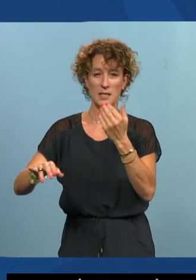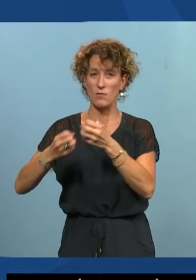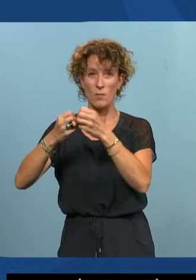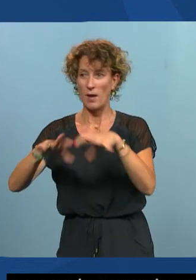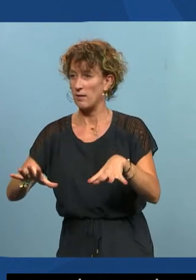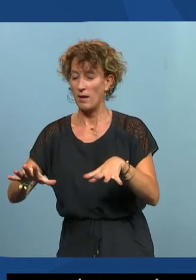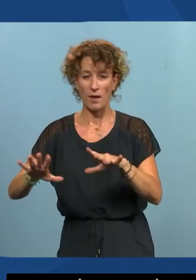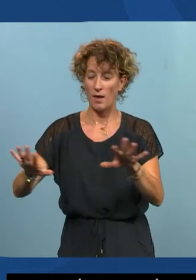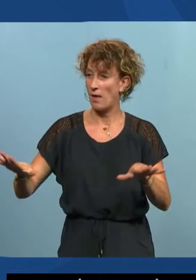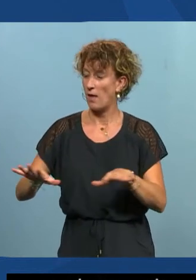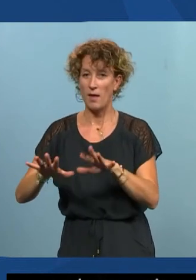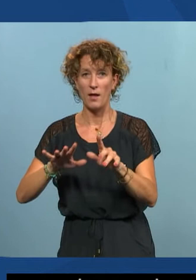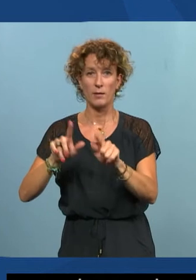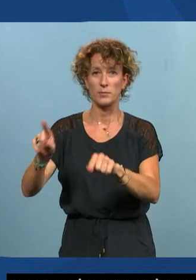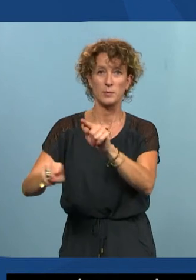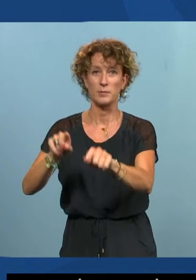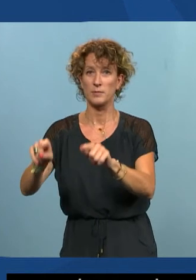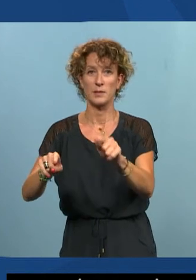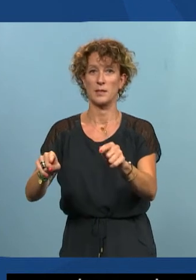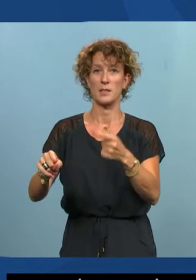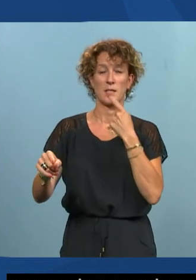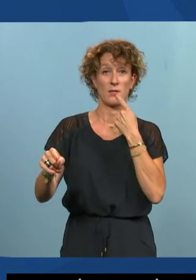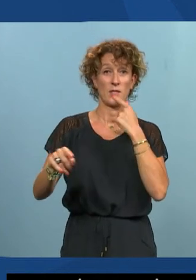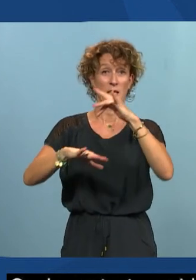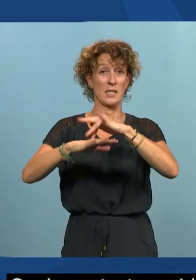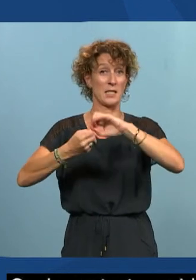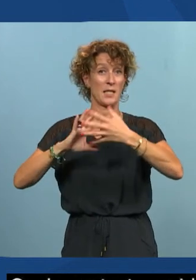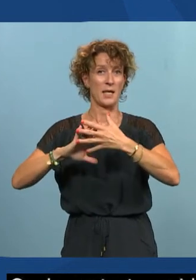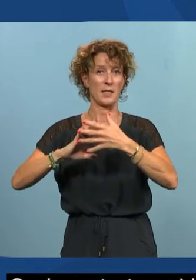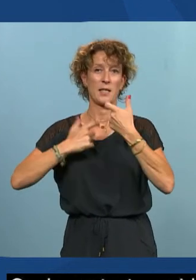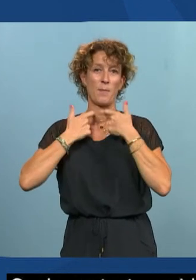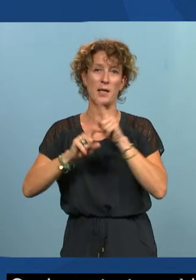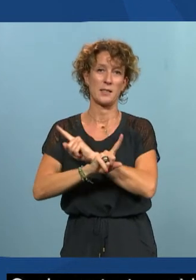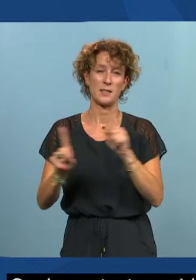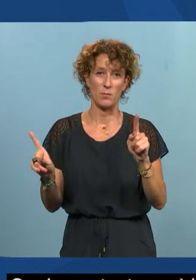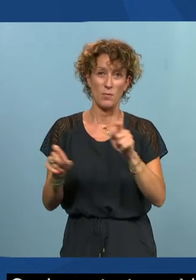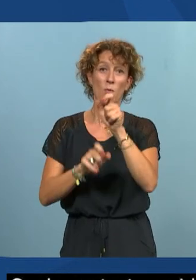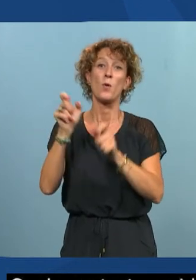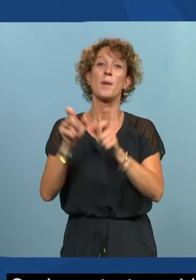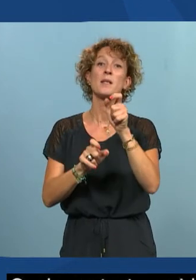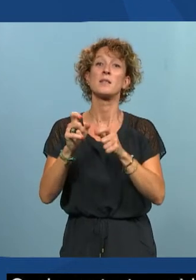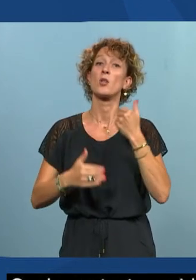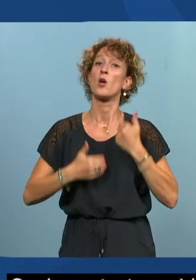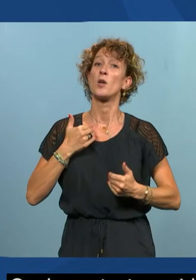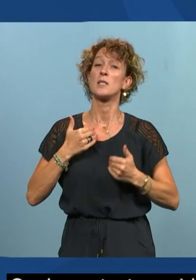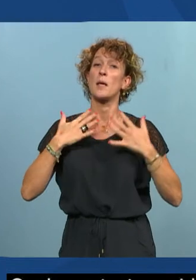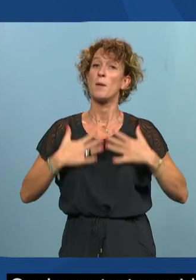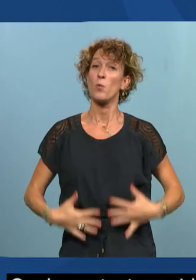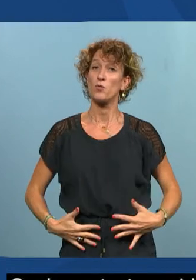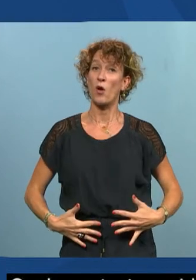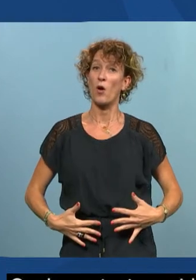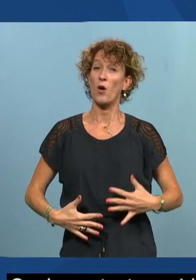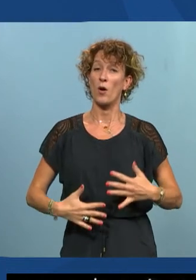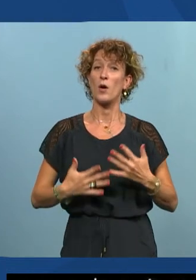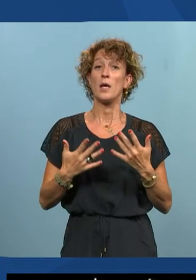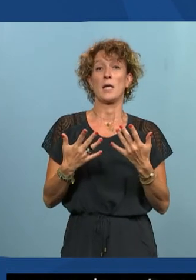si vous n'arrivez pas à atteindre certains éléments votre site n'est pas accessible n'est pas accessible aux personnes handicapées moteurs des membres supérieurs n'est